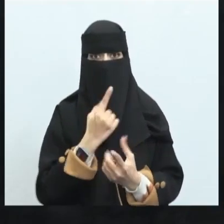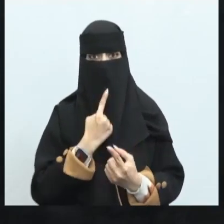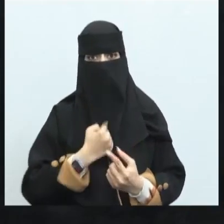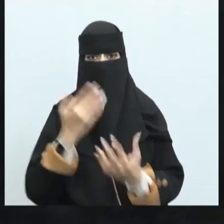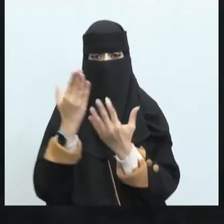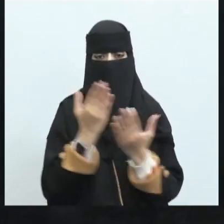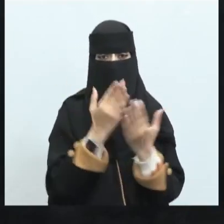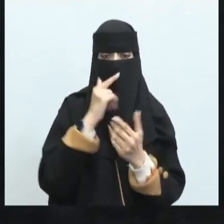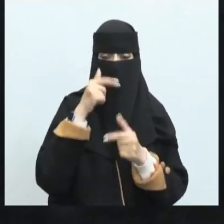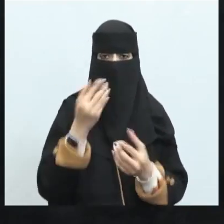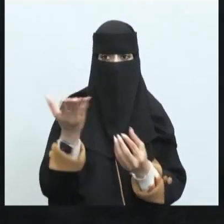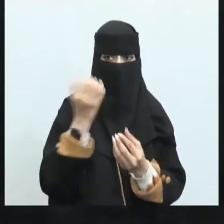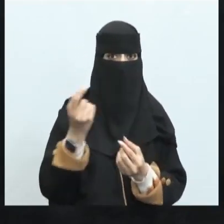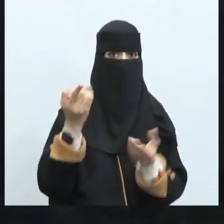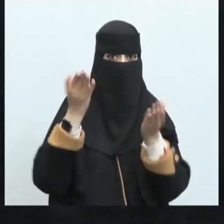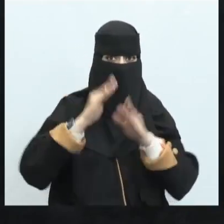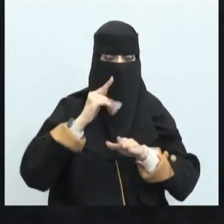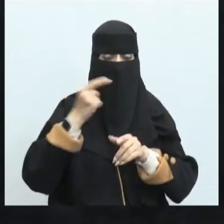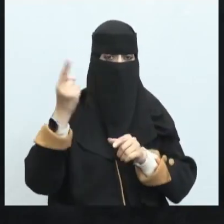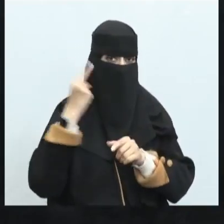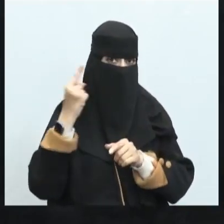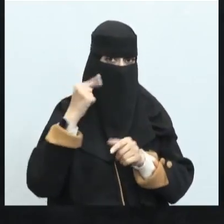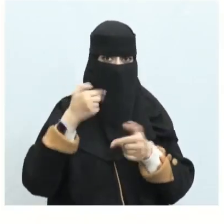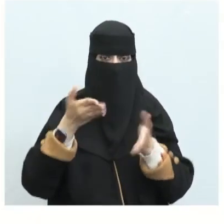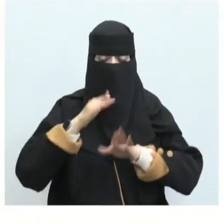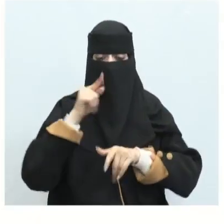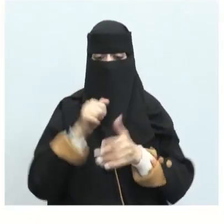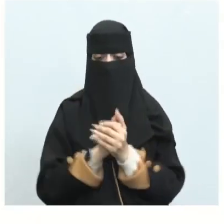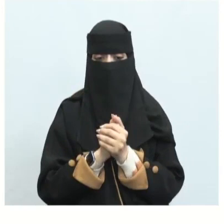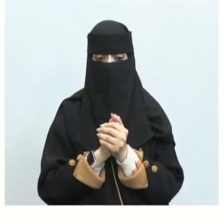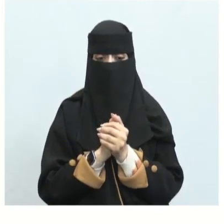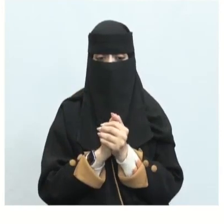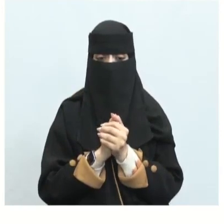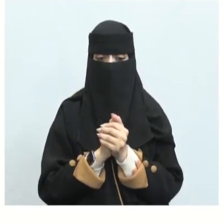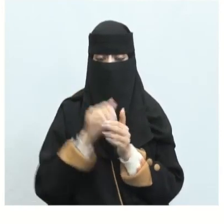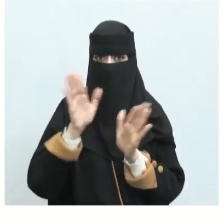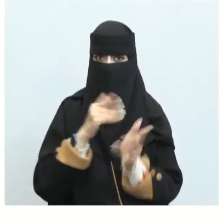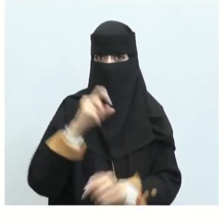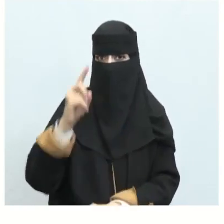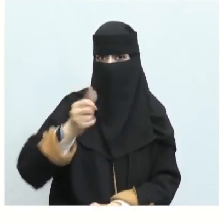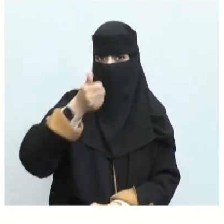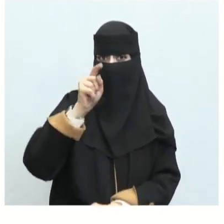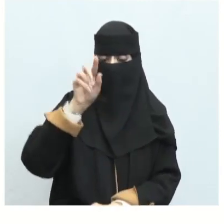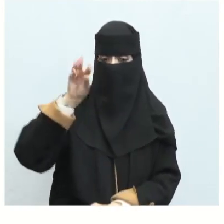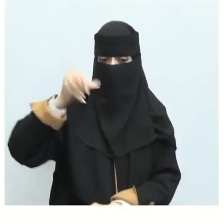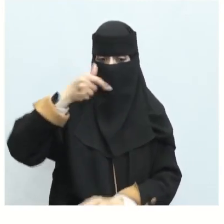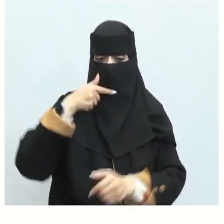الشعر هنا طبعا في رابها طبعا في بعض المفردات رابها سبب لها الأذى نحار كثير الذبح